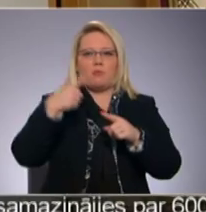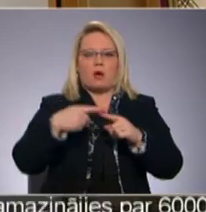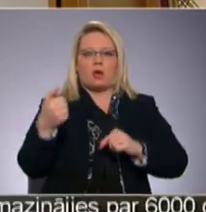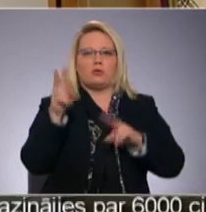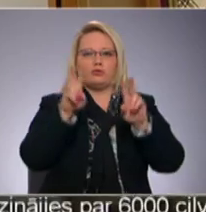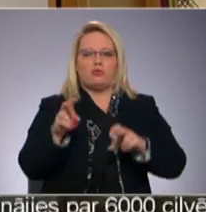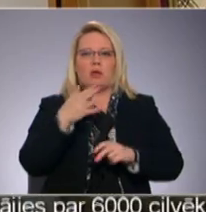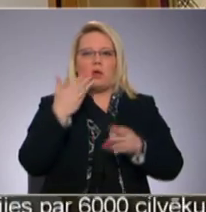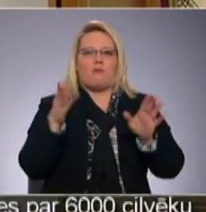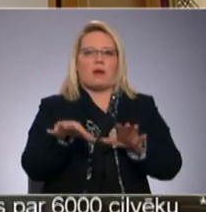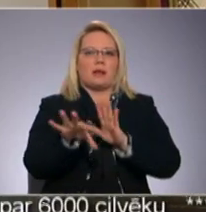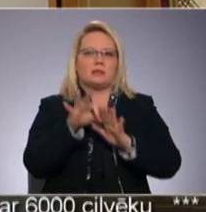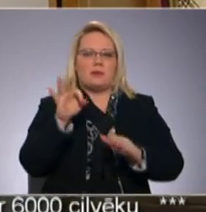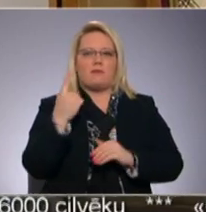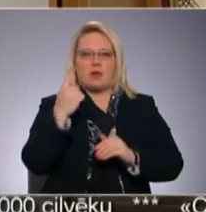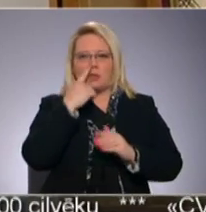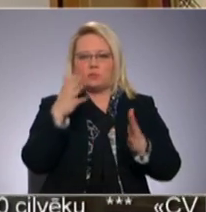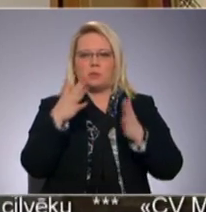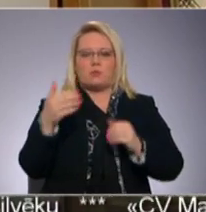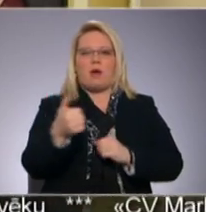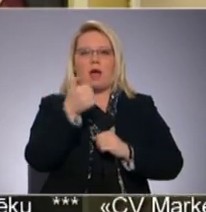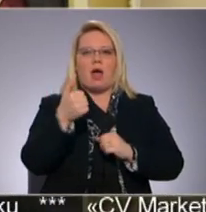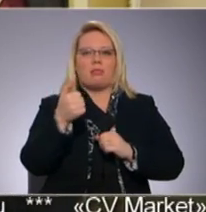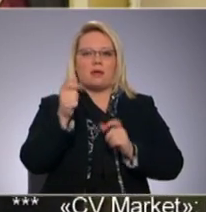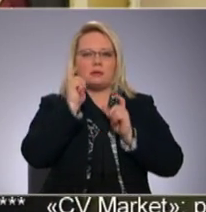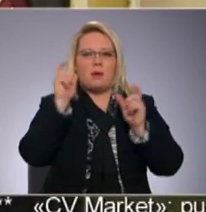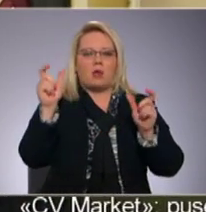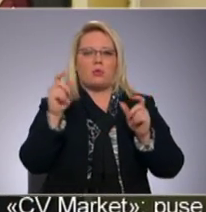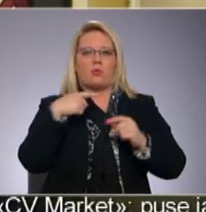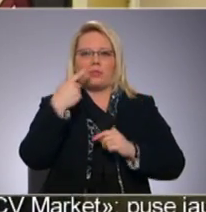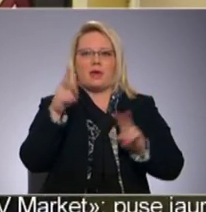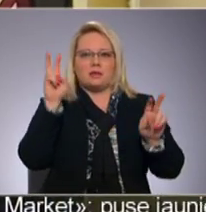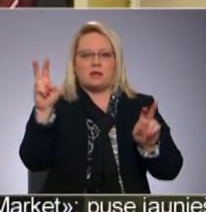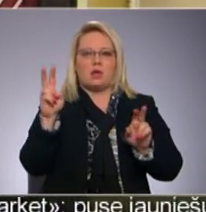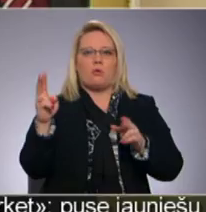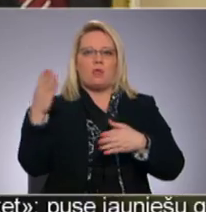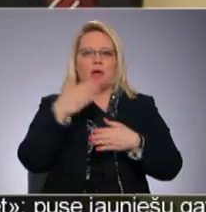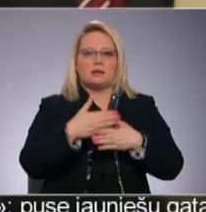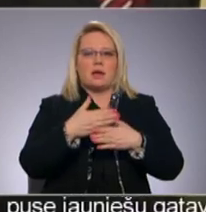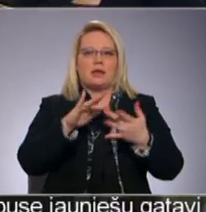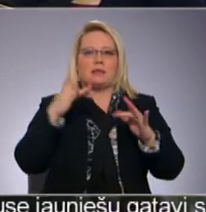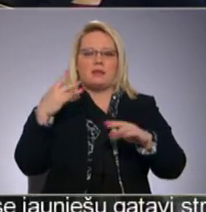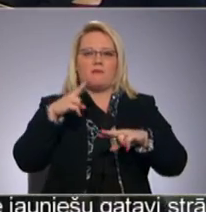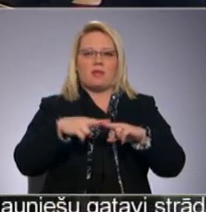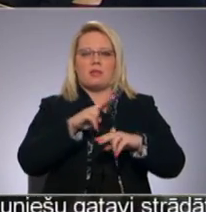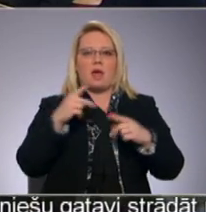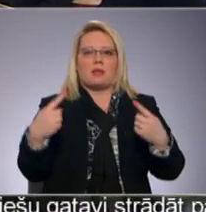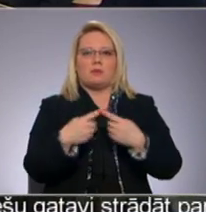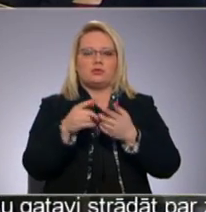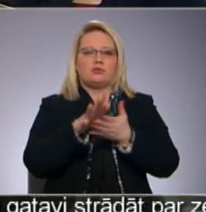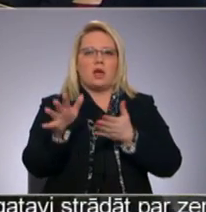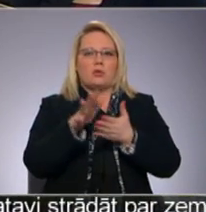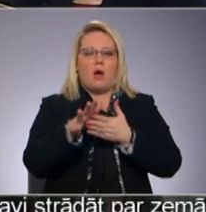nav varējusi izvēlēties vienu spilgtāko gadu spārnoto teiciem, un tāpēc, atstājoties sevis interneta vietnēs bieži neatbilstoši lietoto